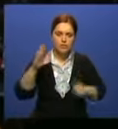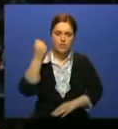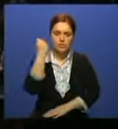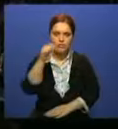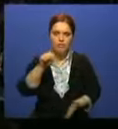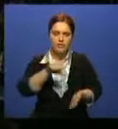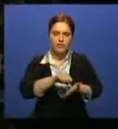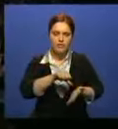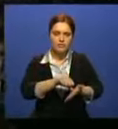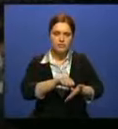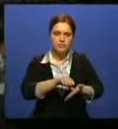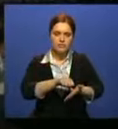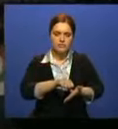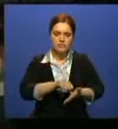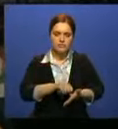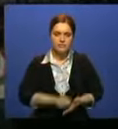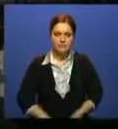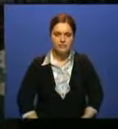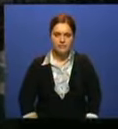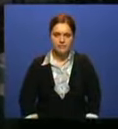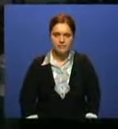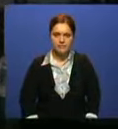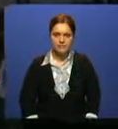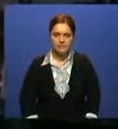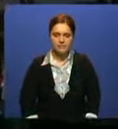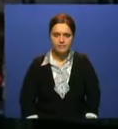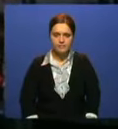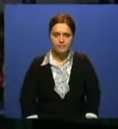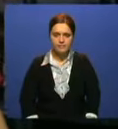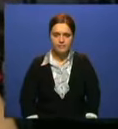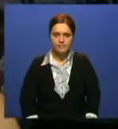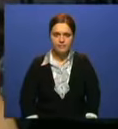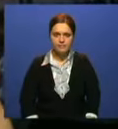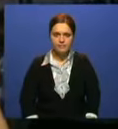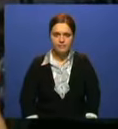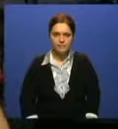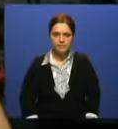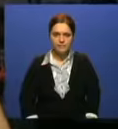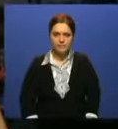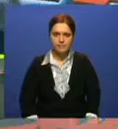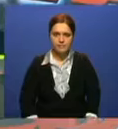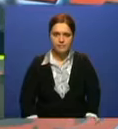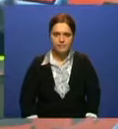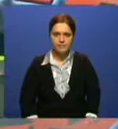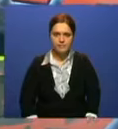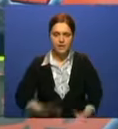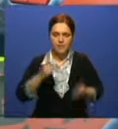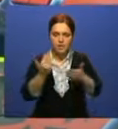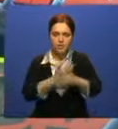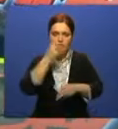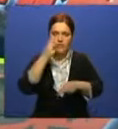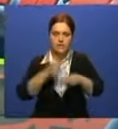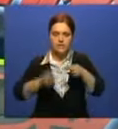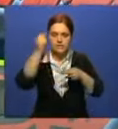выступать, и достойнее выступать, чтобы в своей стороне флаг поднять. Выпуск